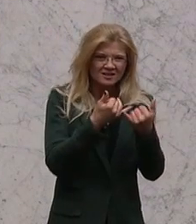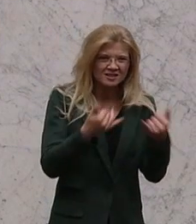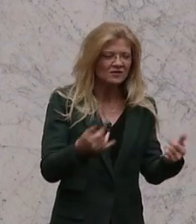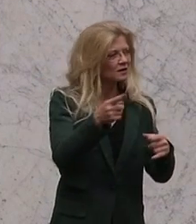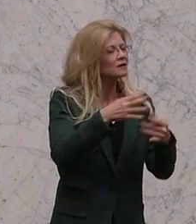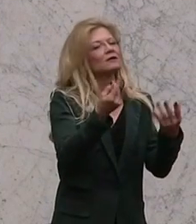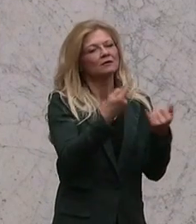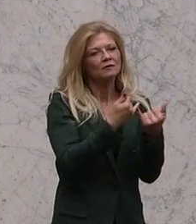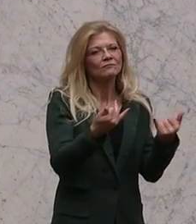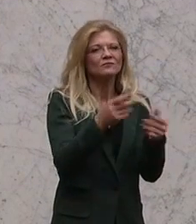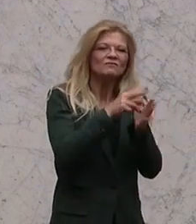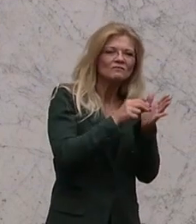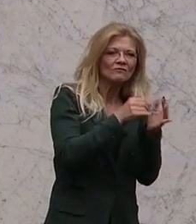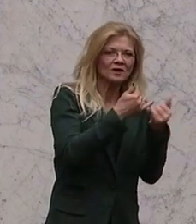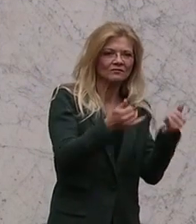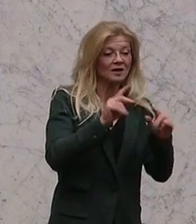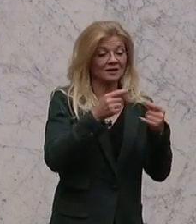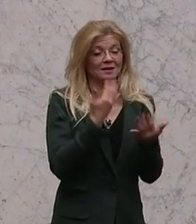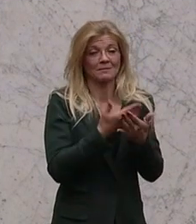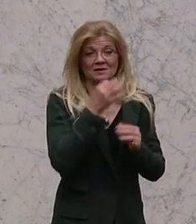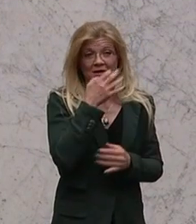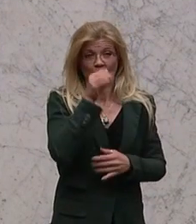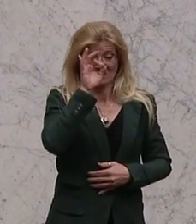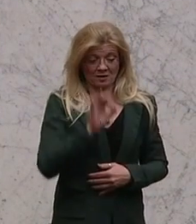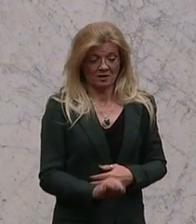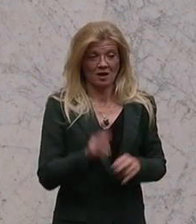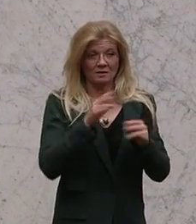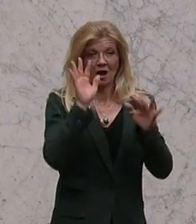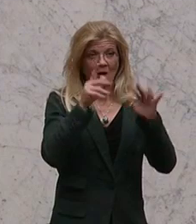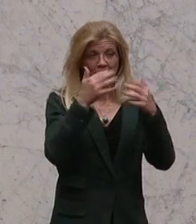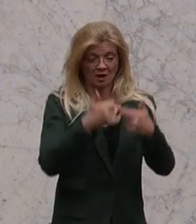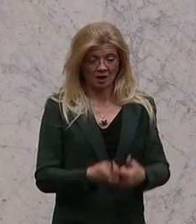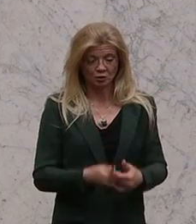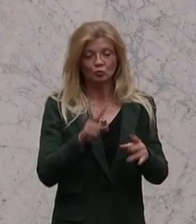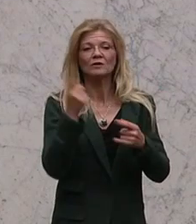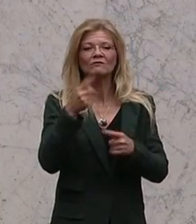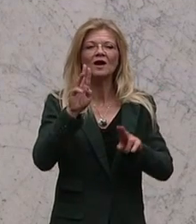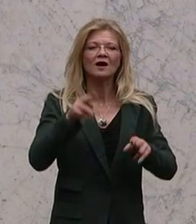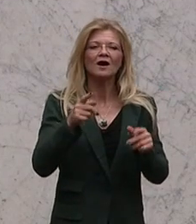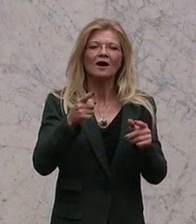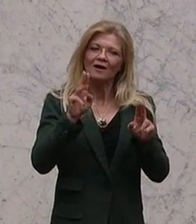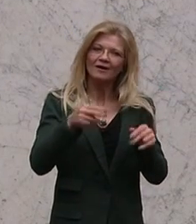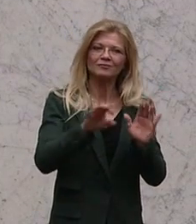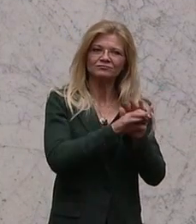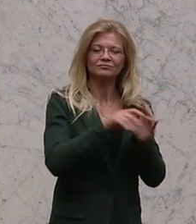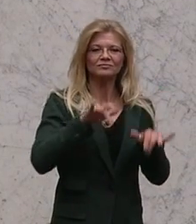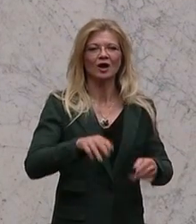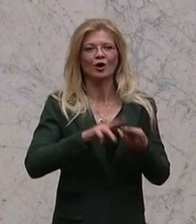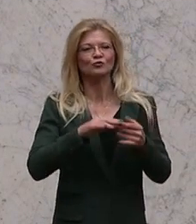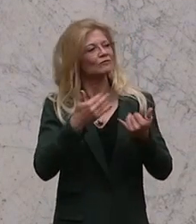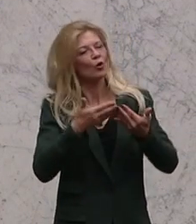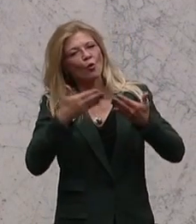detaillierte Abrechnung für die einzelnen Rechtsinhaber und die Offenlegung der Jahresabschlüsse und Finanzinformationen